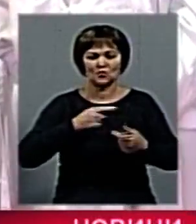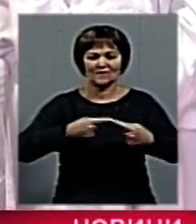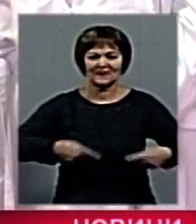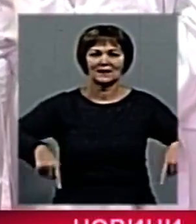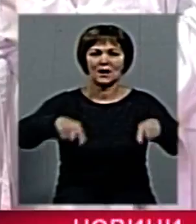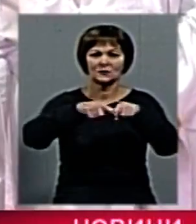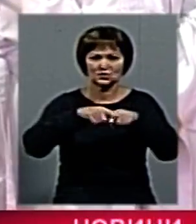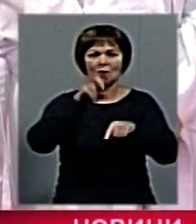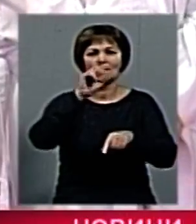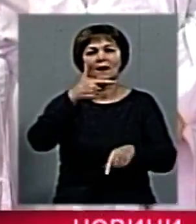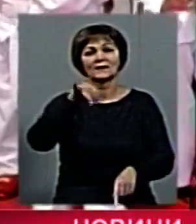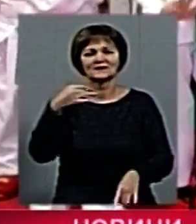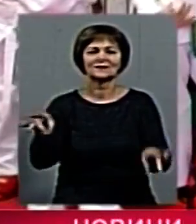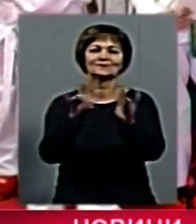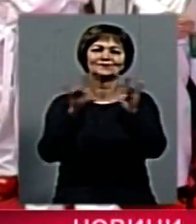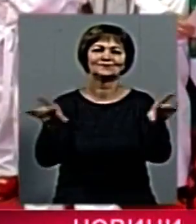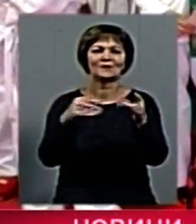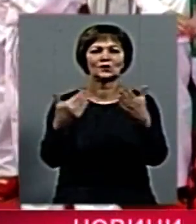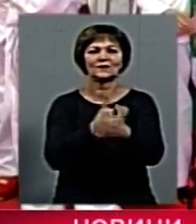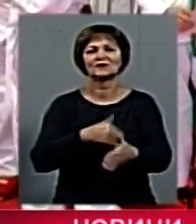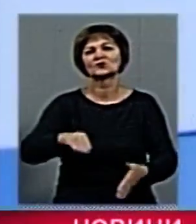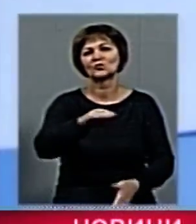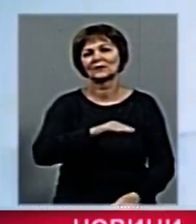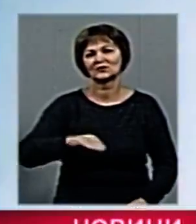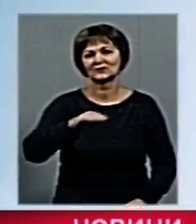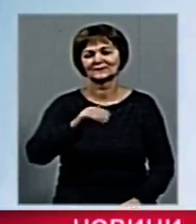Сергій Багінський, Максим Возний, Новини Житомирщини.